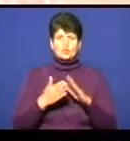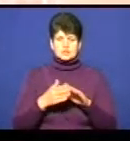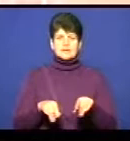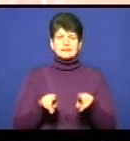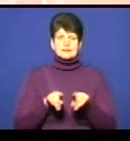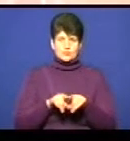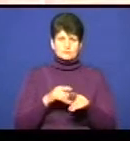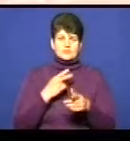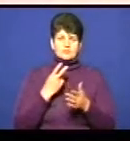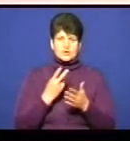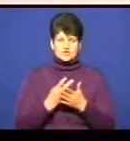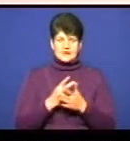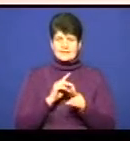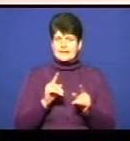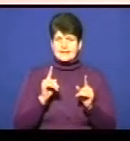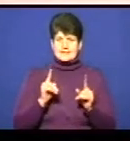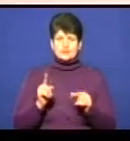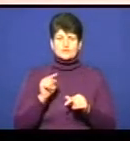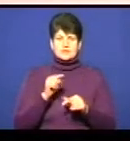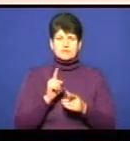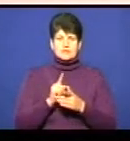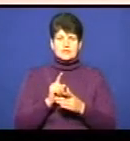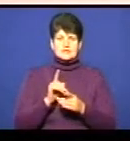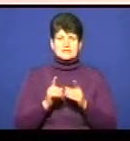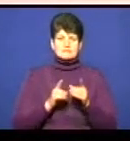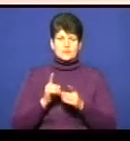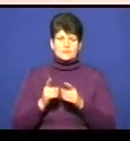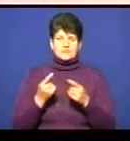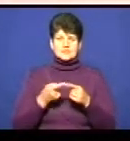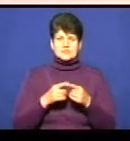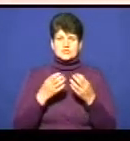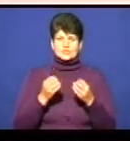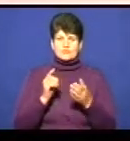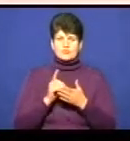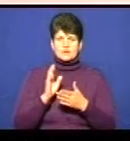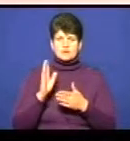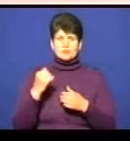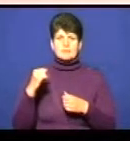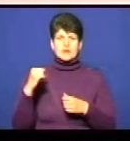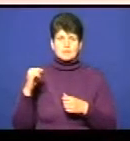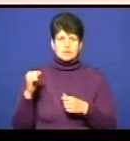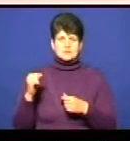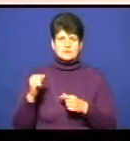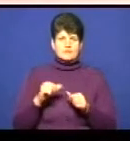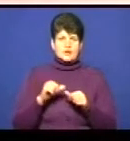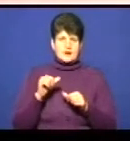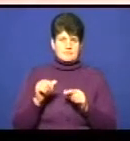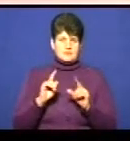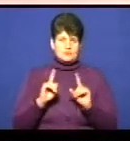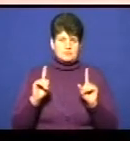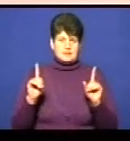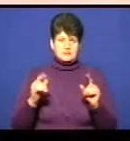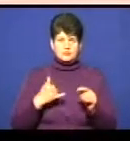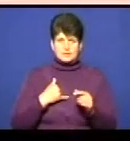передбачає не тільки, що вони повинні змінюватися, але це ще повинні бути переможці у деяких номінаціях. Значить, в нас є